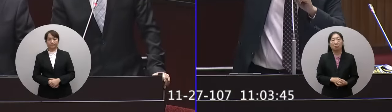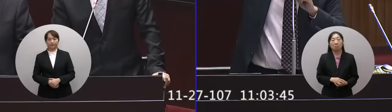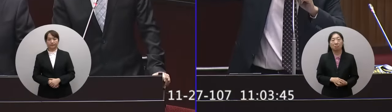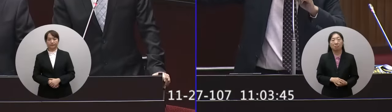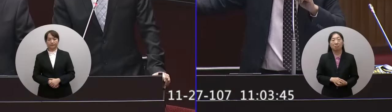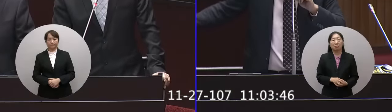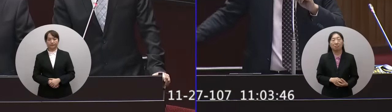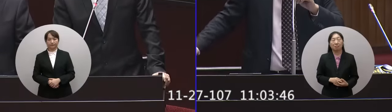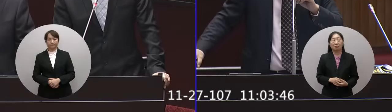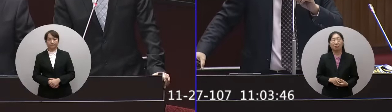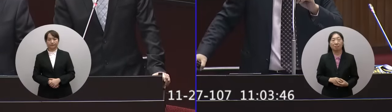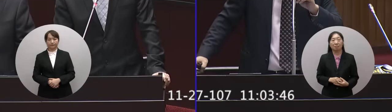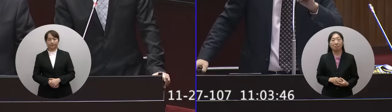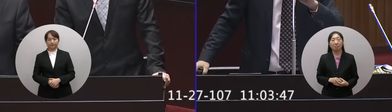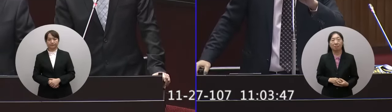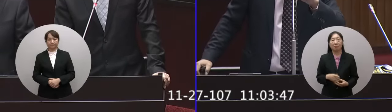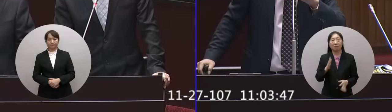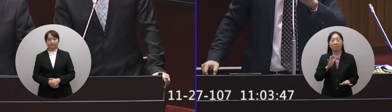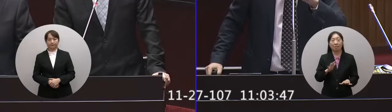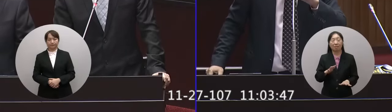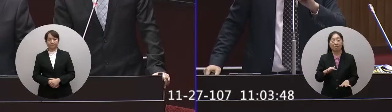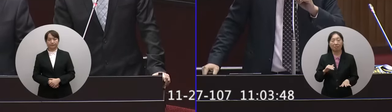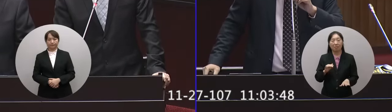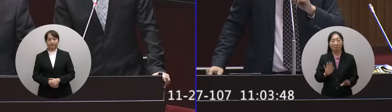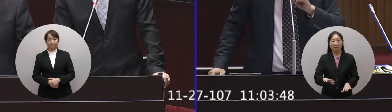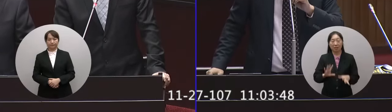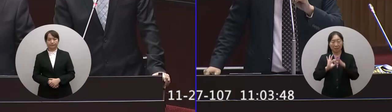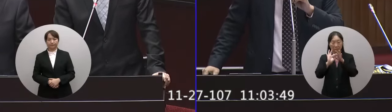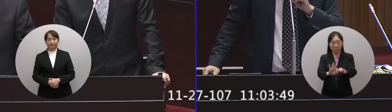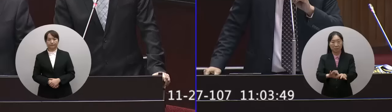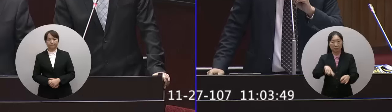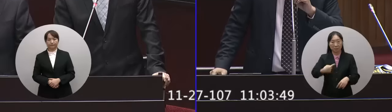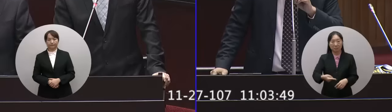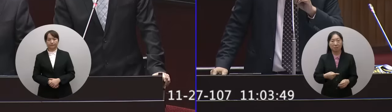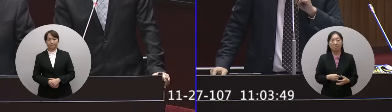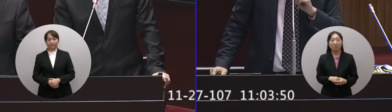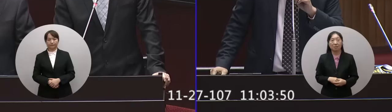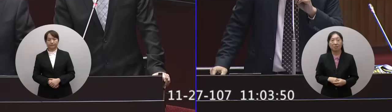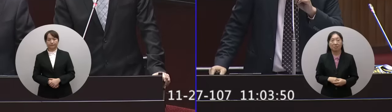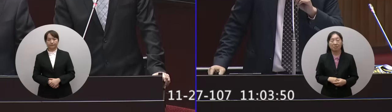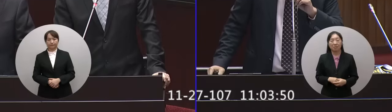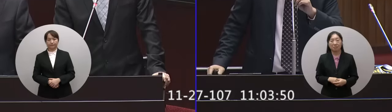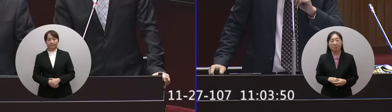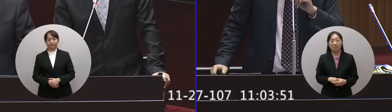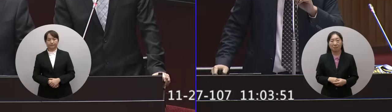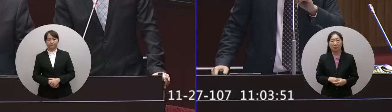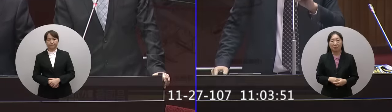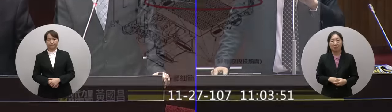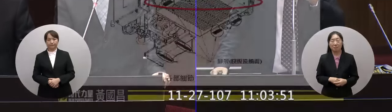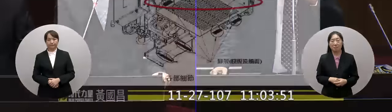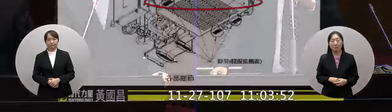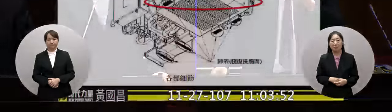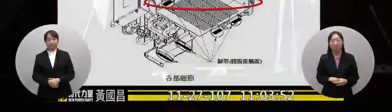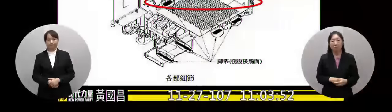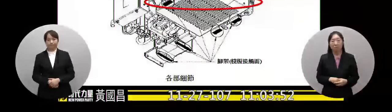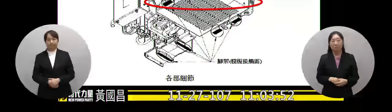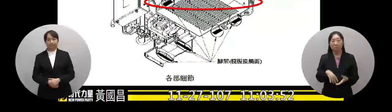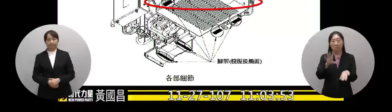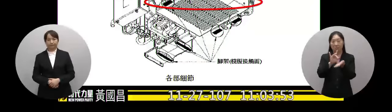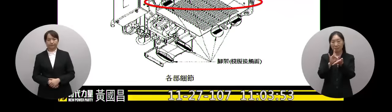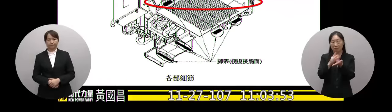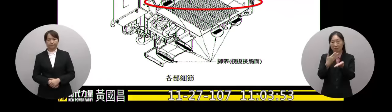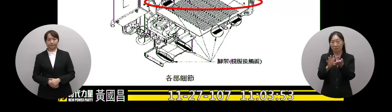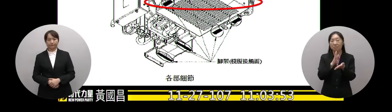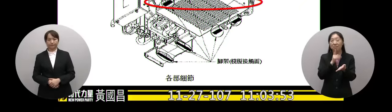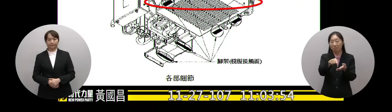我我們再繼續往下看本空是除濕機六年要